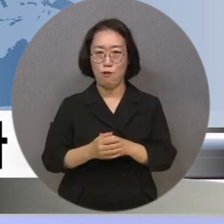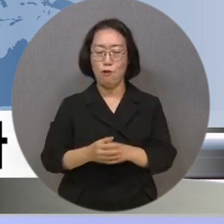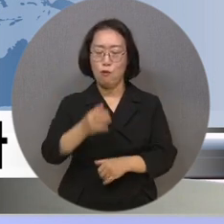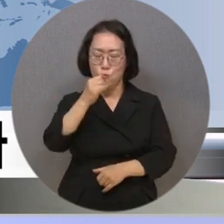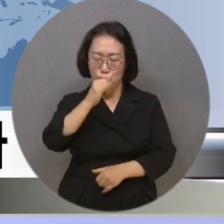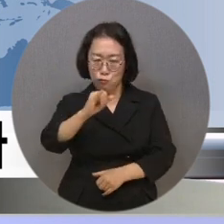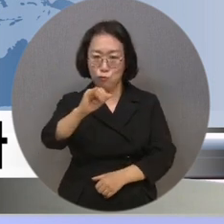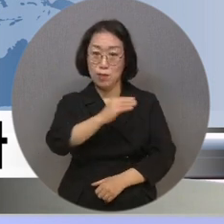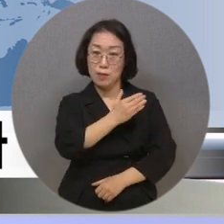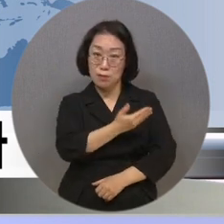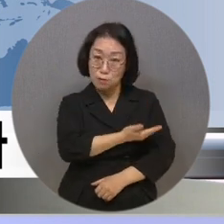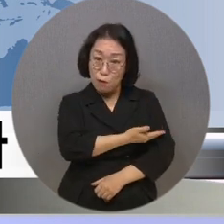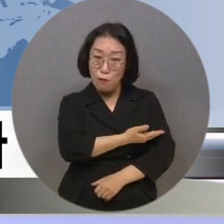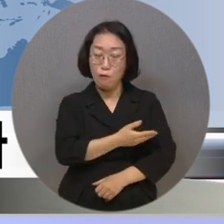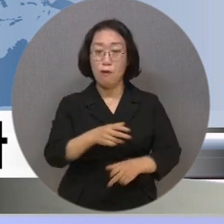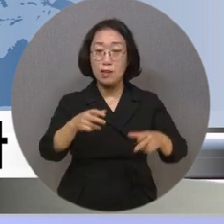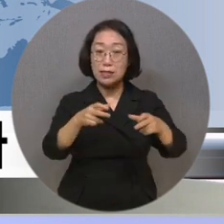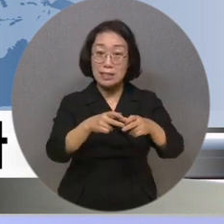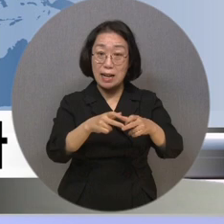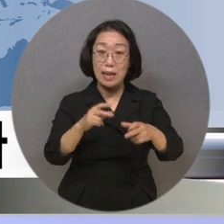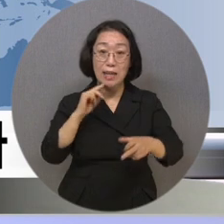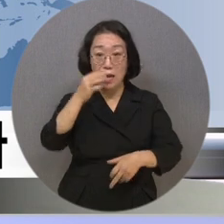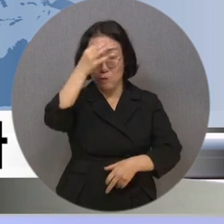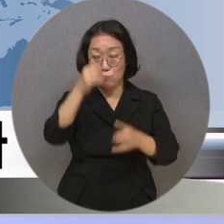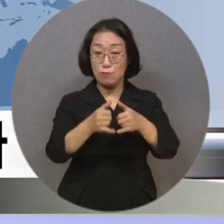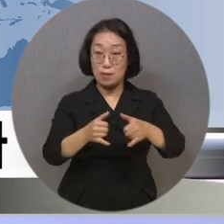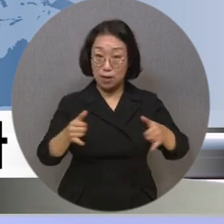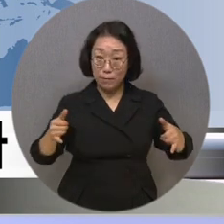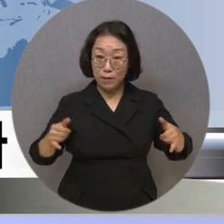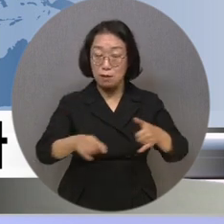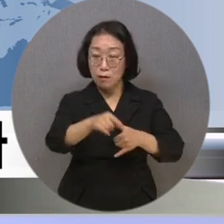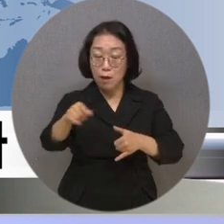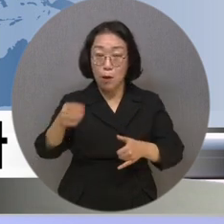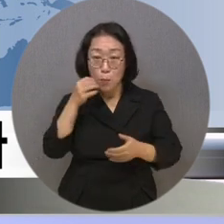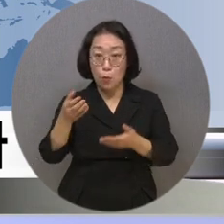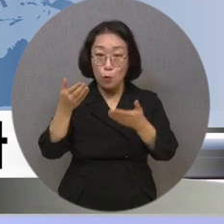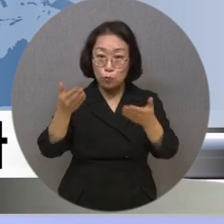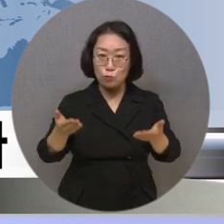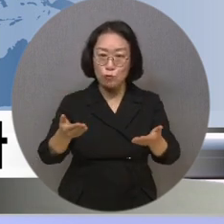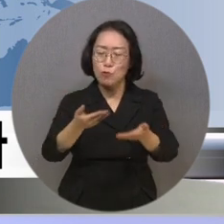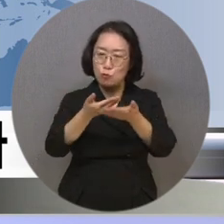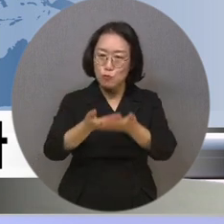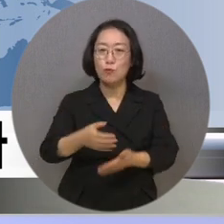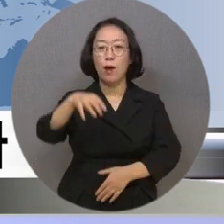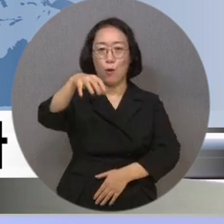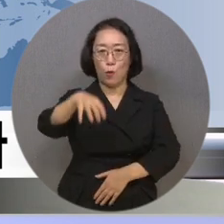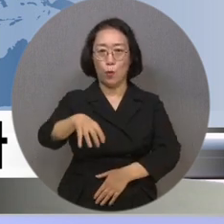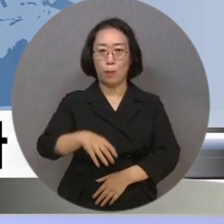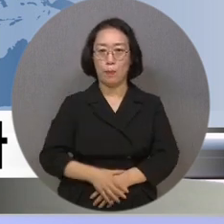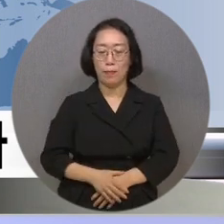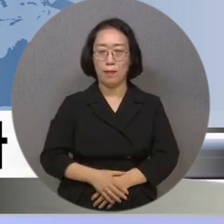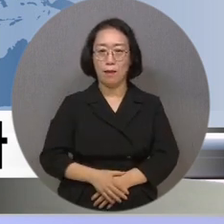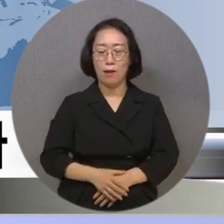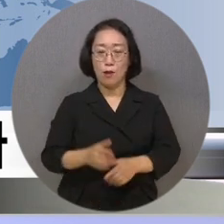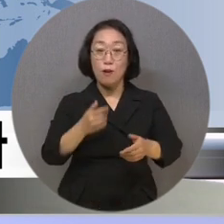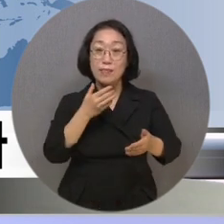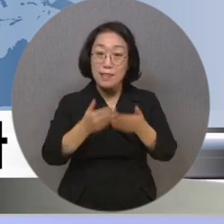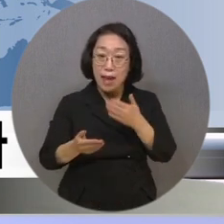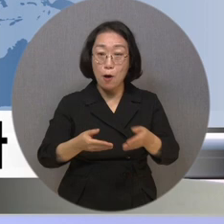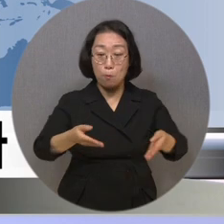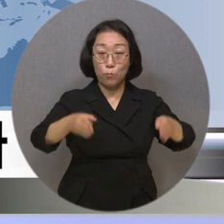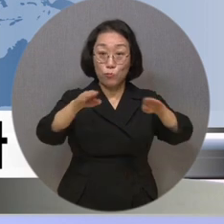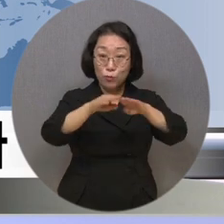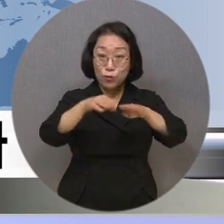예술성을 인정받아온 장애 예술인들의 작품이 대중들에게 선보이는 뜻깊은 자리였는데요. 다양한 체험보스와